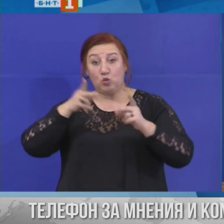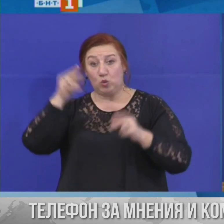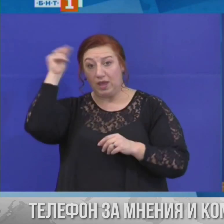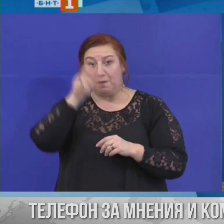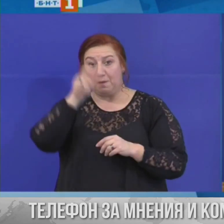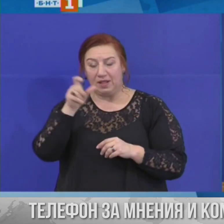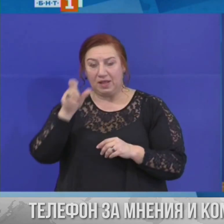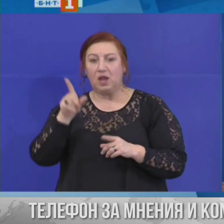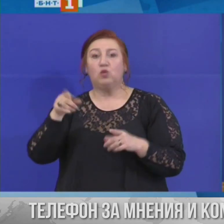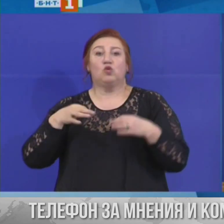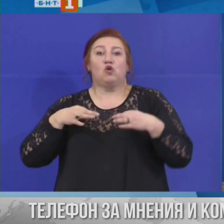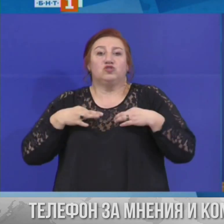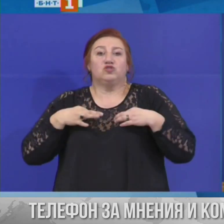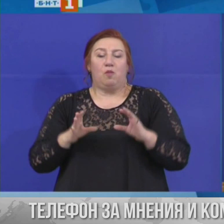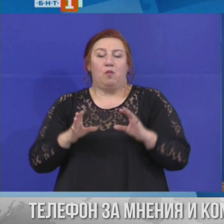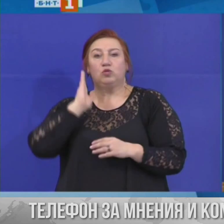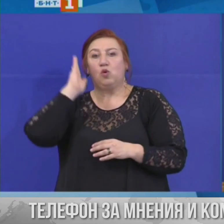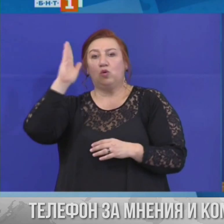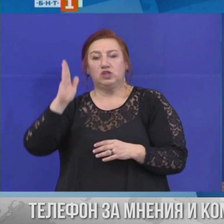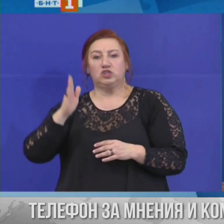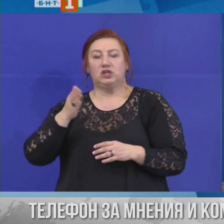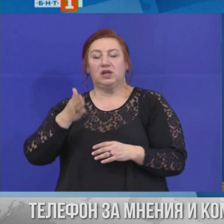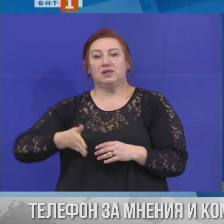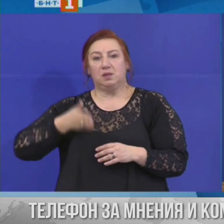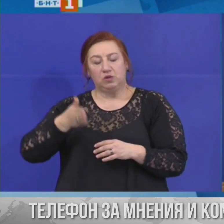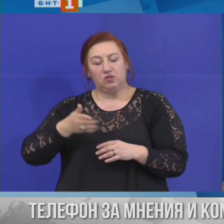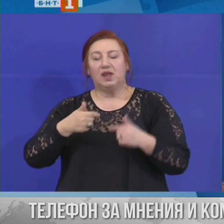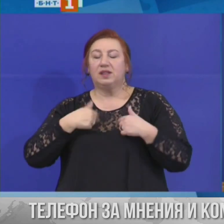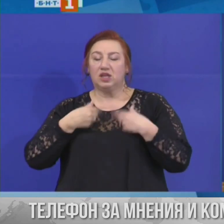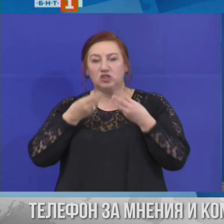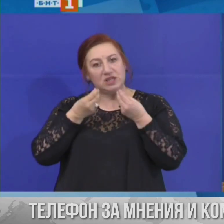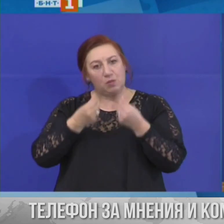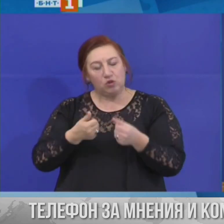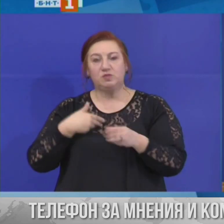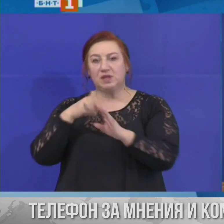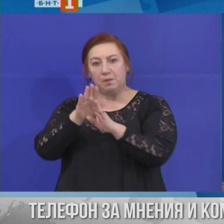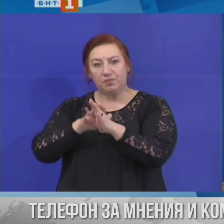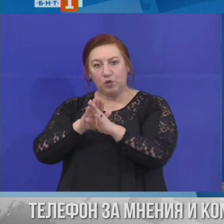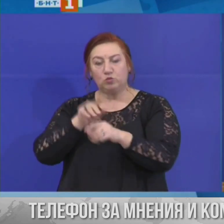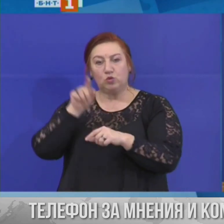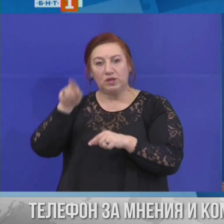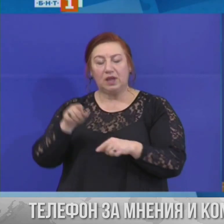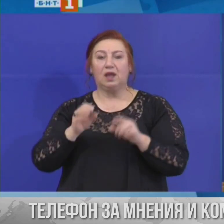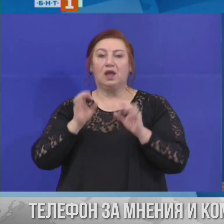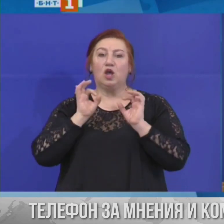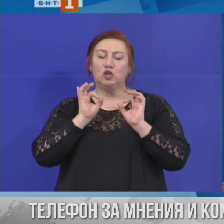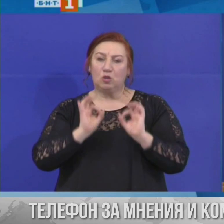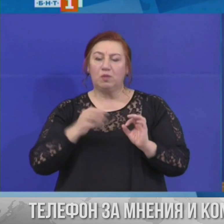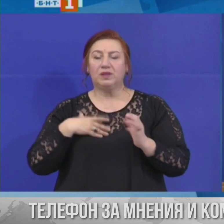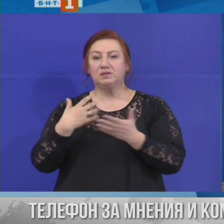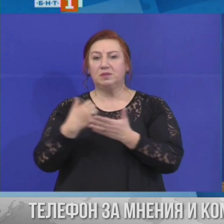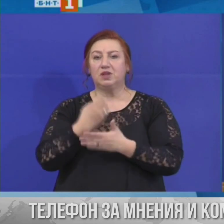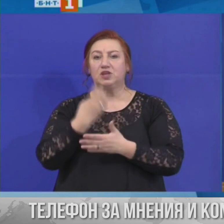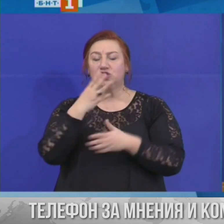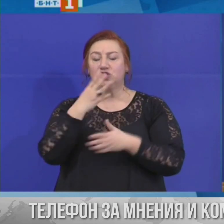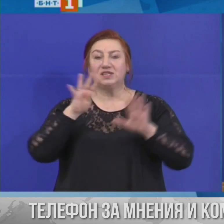които са на свободно пътуване. Ще се погрижим, искам да спокоя и тях. До момента се заявили 49 български граждани да